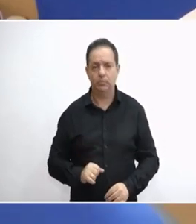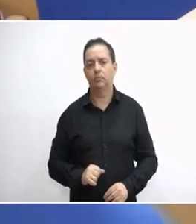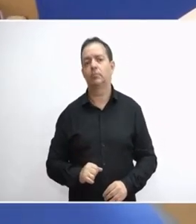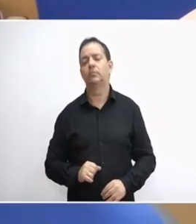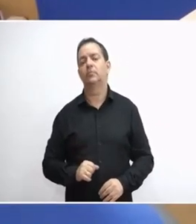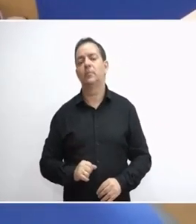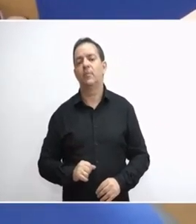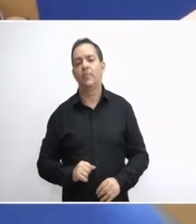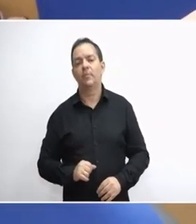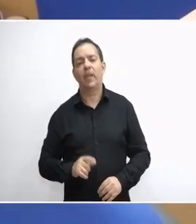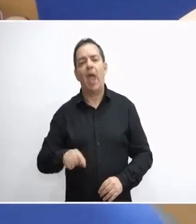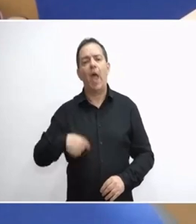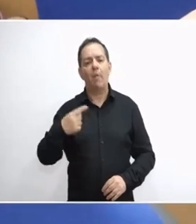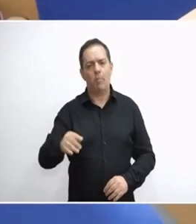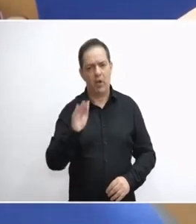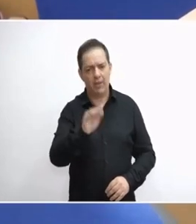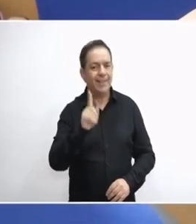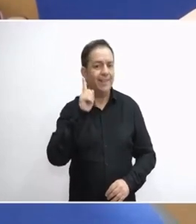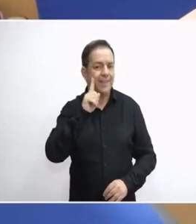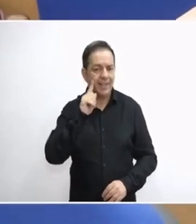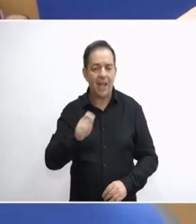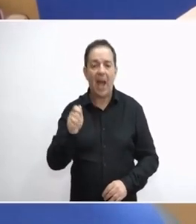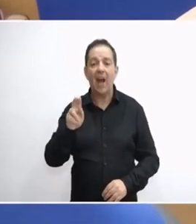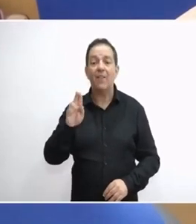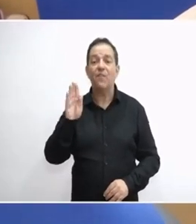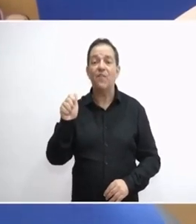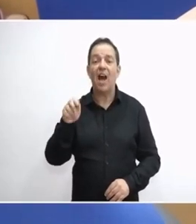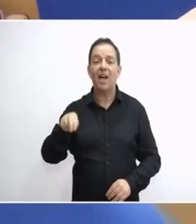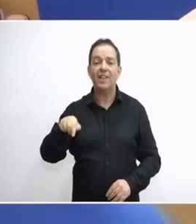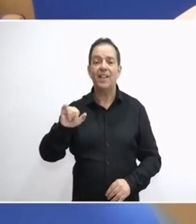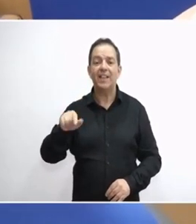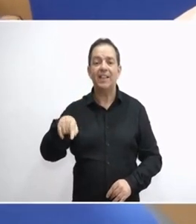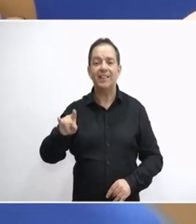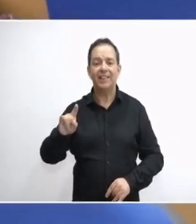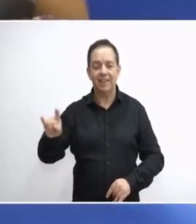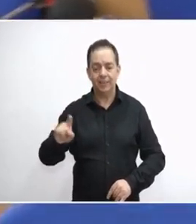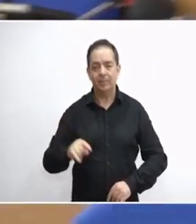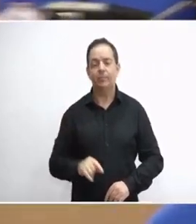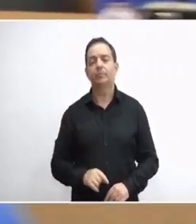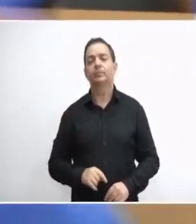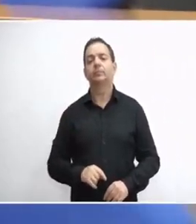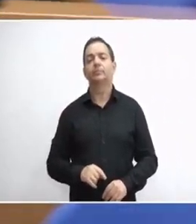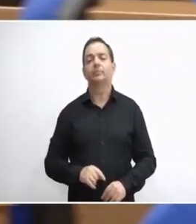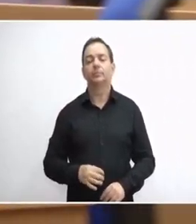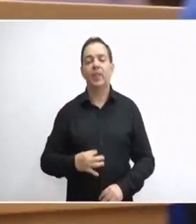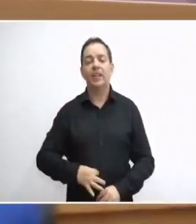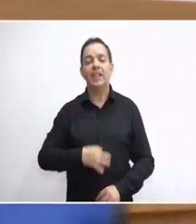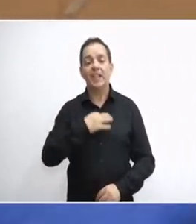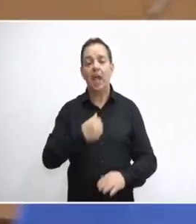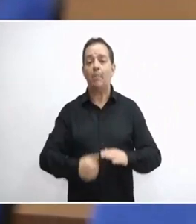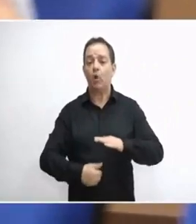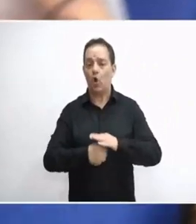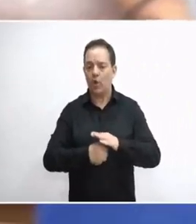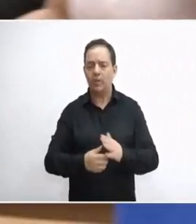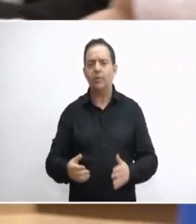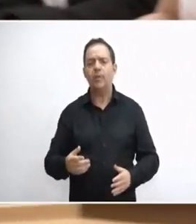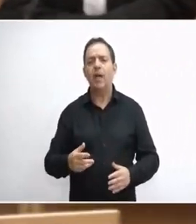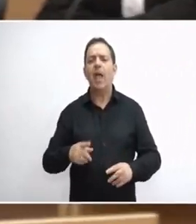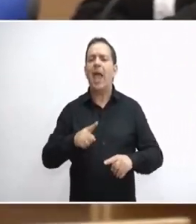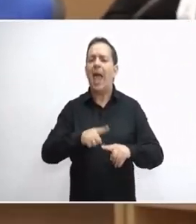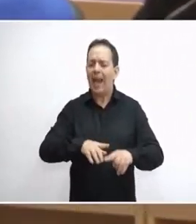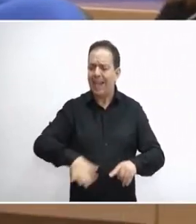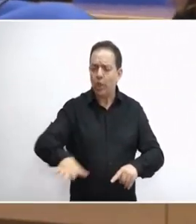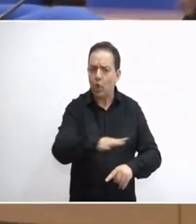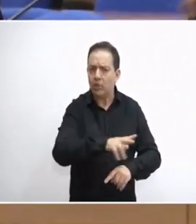Να περάσουμε στην επόμενη ερώτηση από την κυρία Αρβανίτη από το doros.gr. Κύριε Πρόεδρε, ποια είναι η θέση της